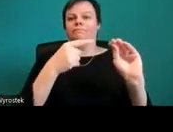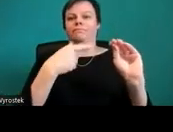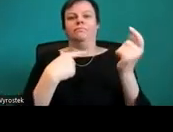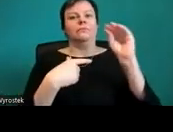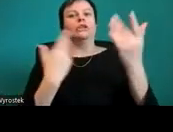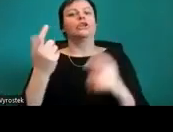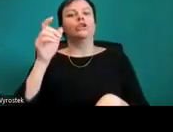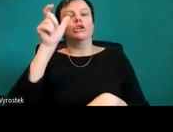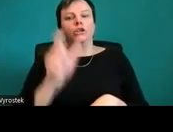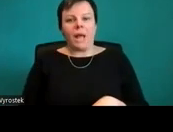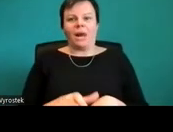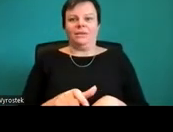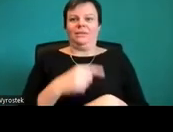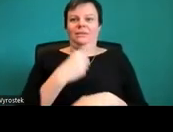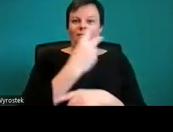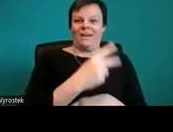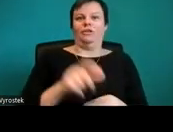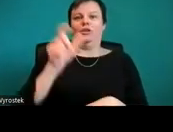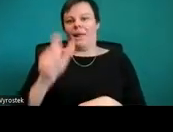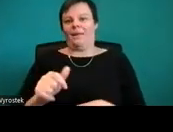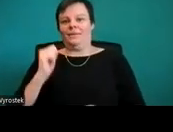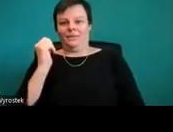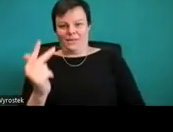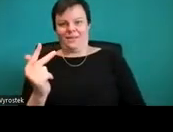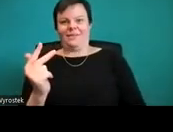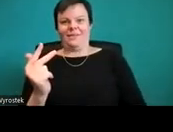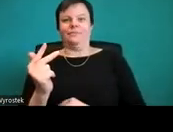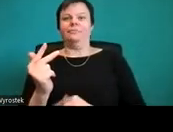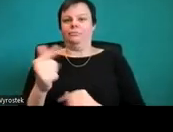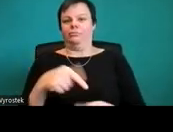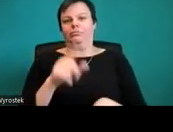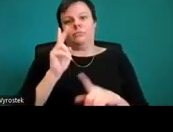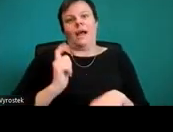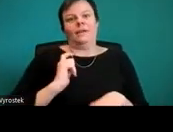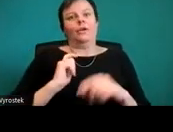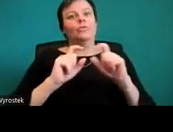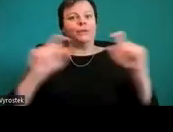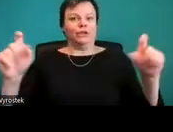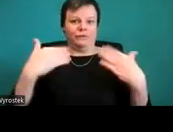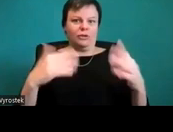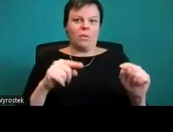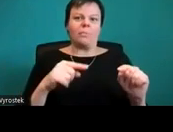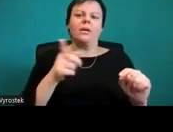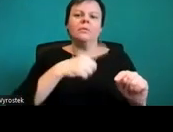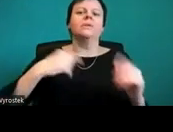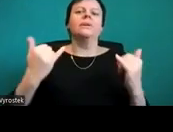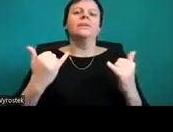Und eigentlich soll das Überschrift sein. Also wir sollten eigentlich sagen, Spalten, Überschrift.